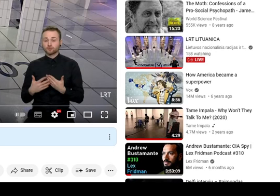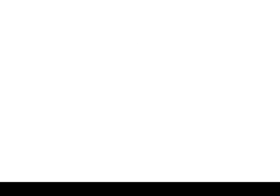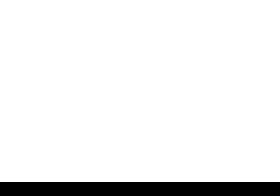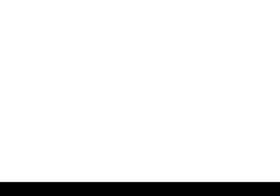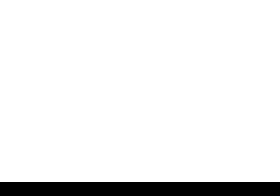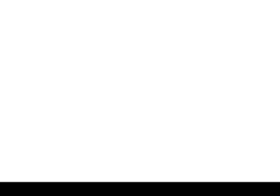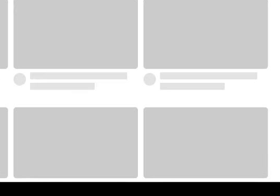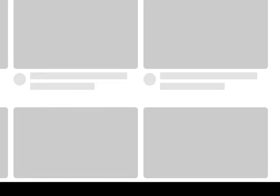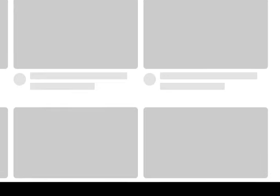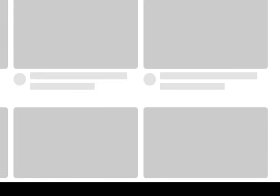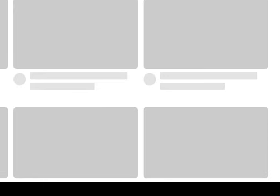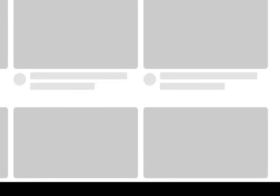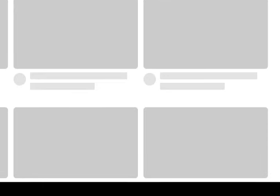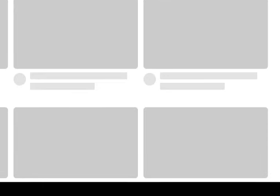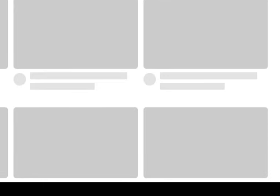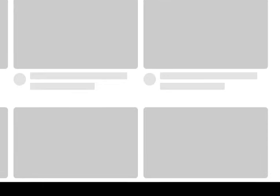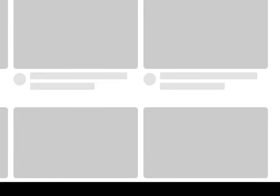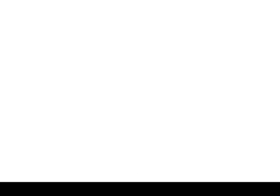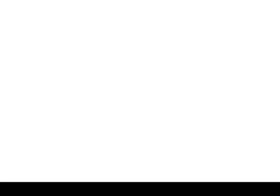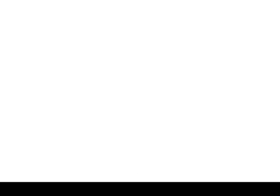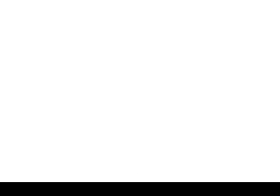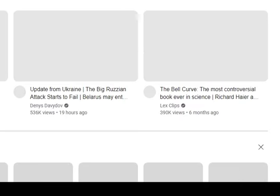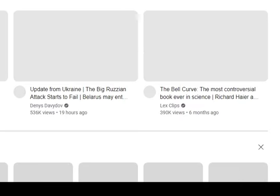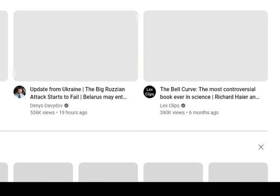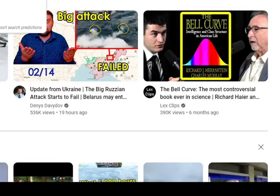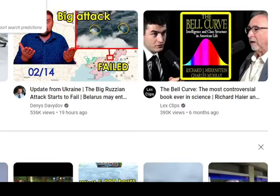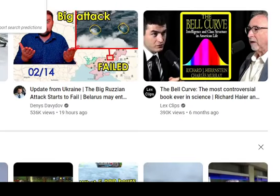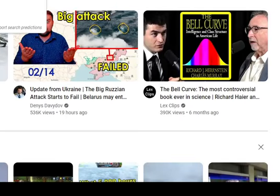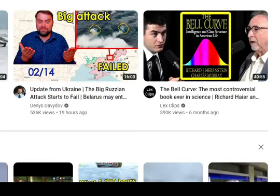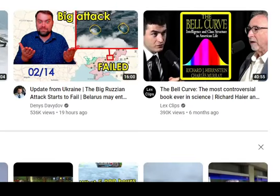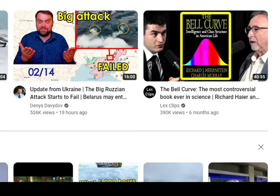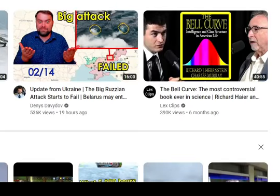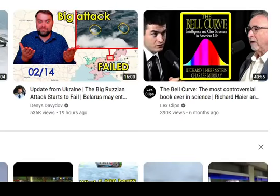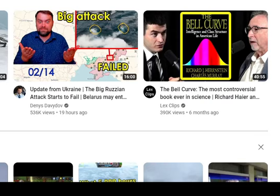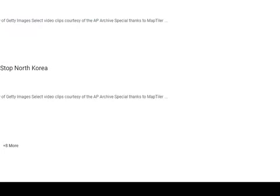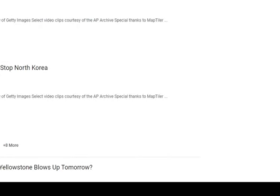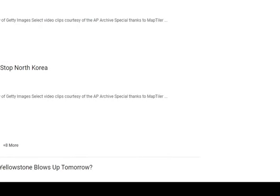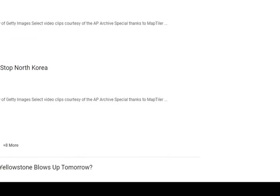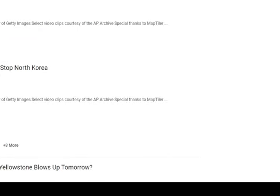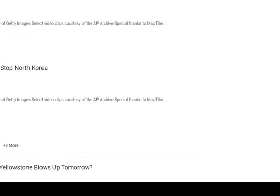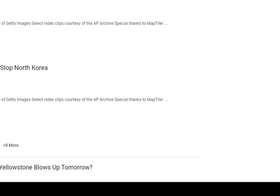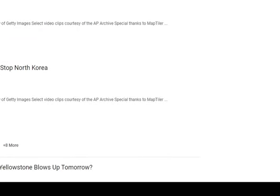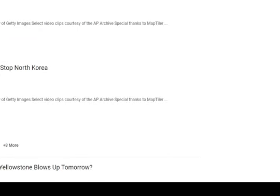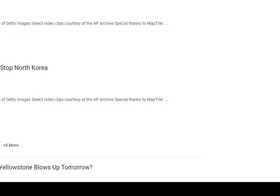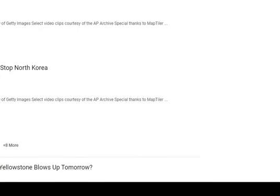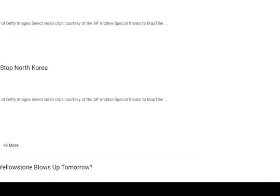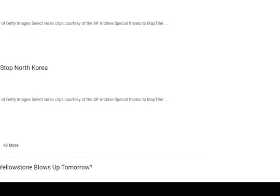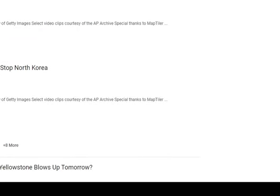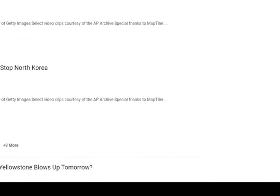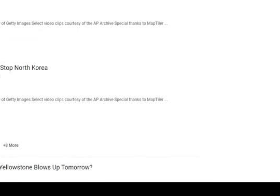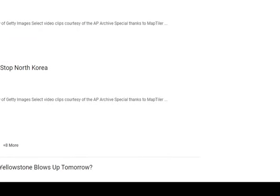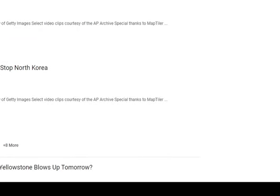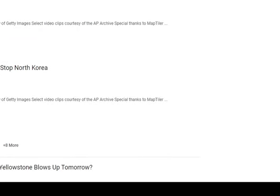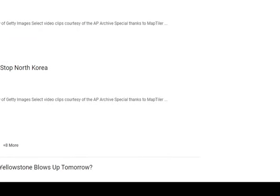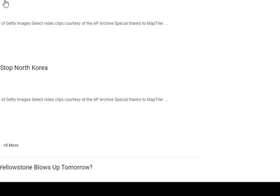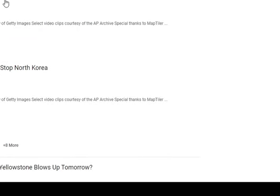dešimt sekundžių intarpas, ar real life lore ten dar apie tai video, aš dabar galvoju.